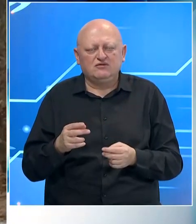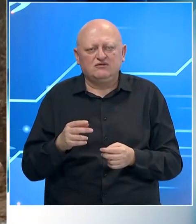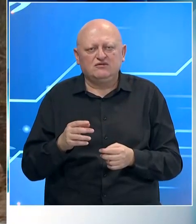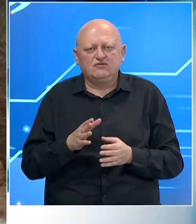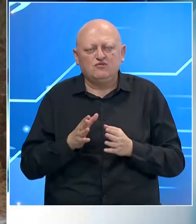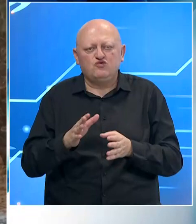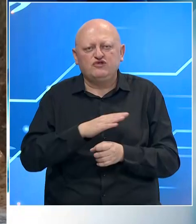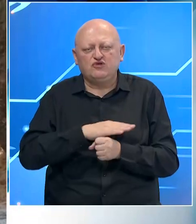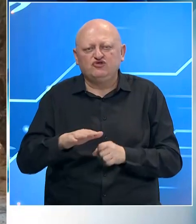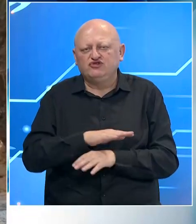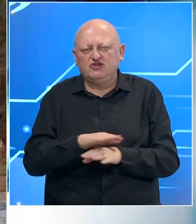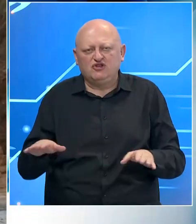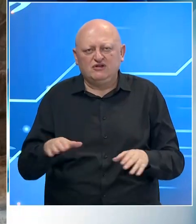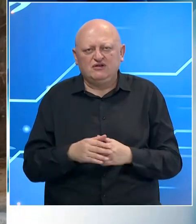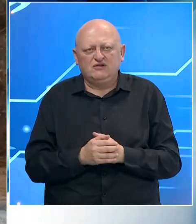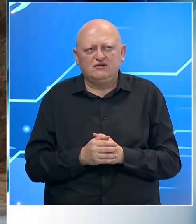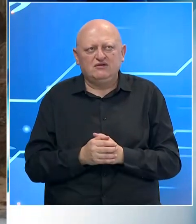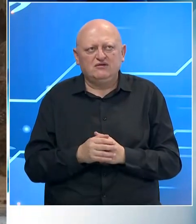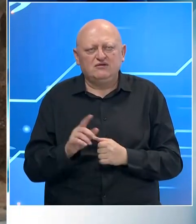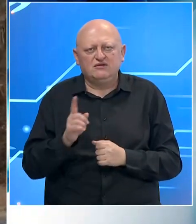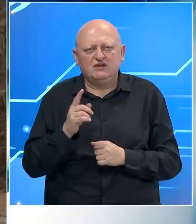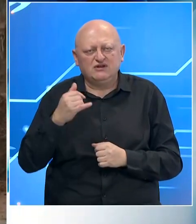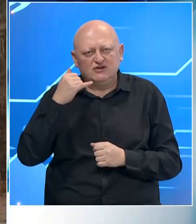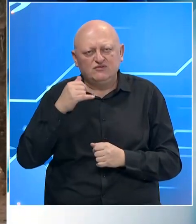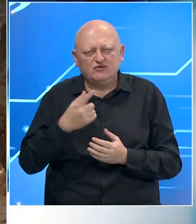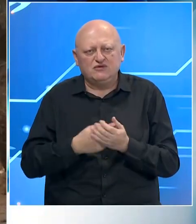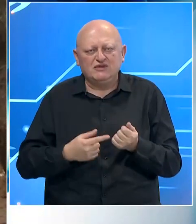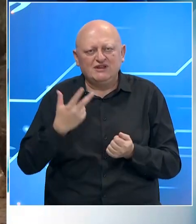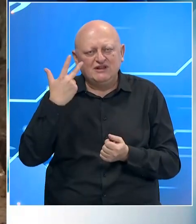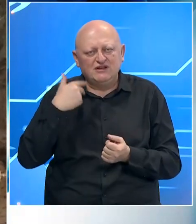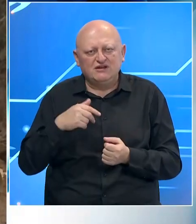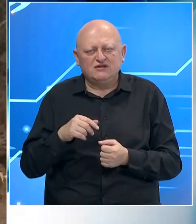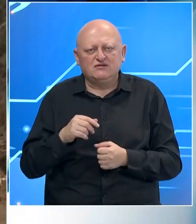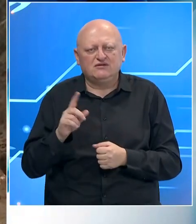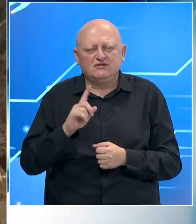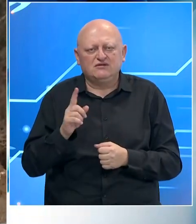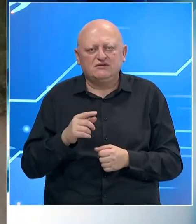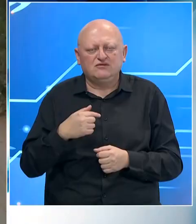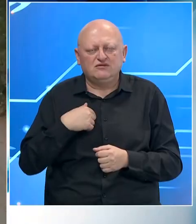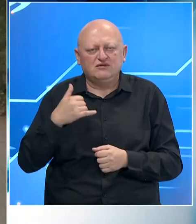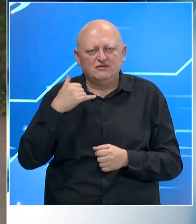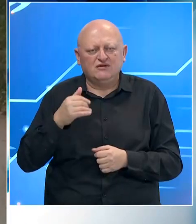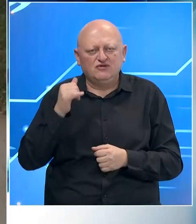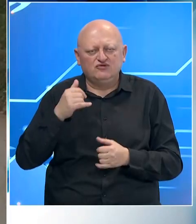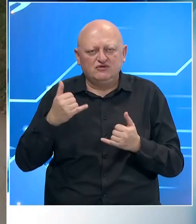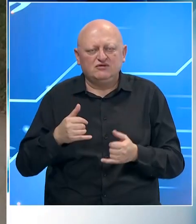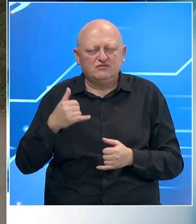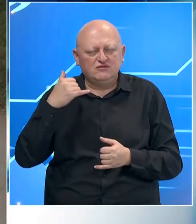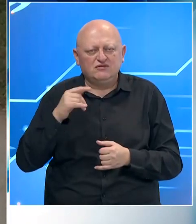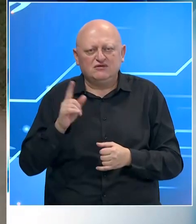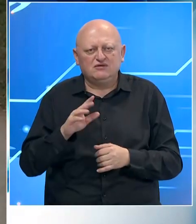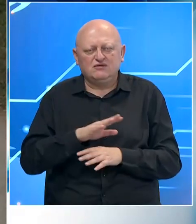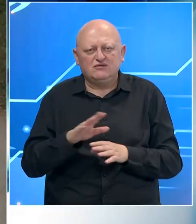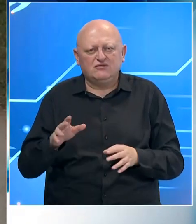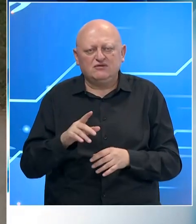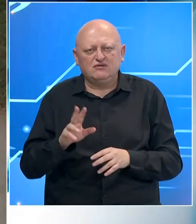je totalno uništen skroz. Vi niste se nikako čuli ova posljednja tri dana, od kad se to rešlo? Nismo, mi smo zvali i učer i danas, nismo uopšte